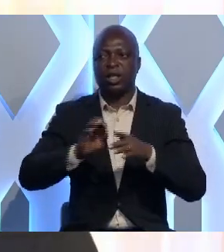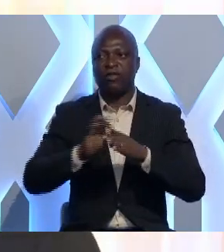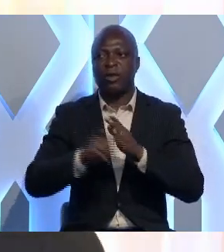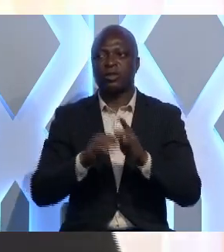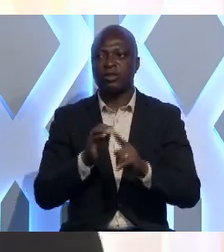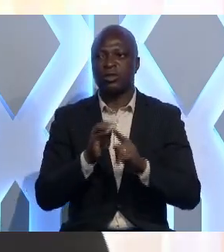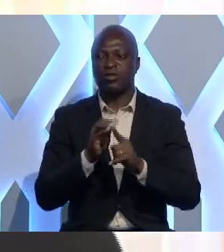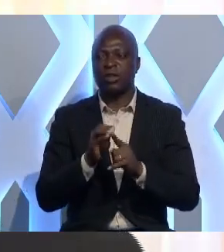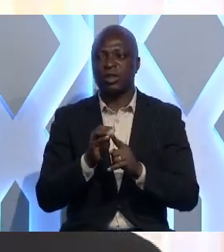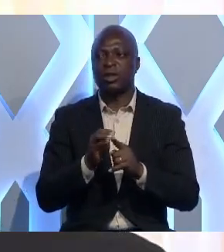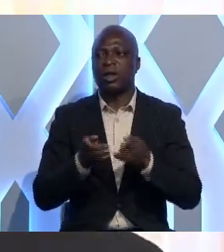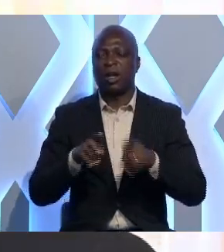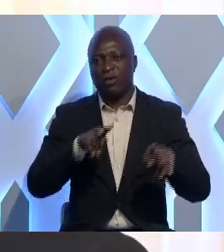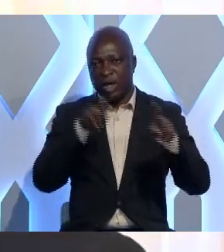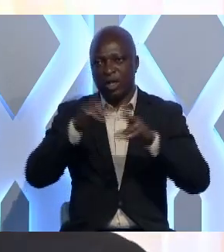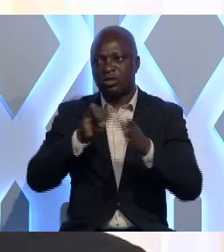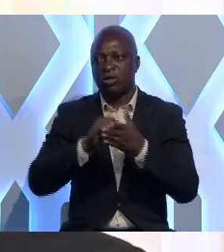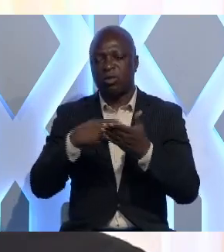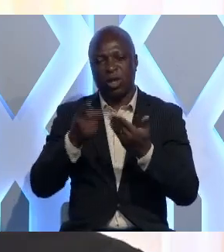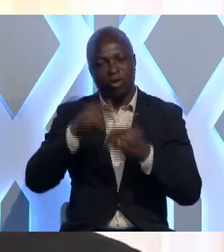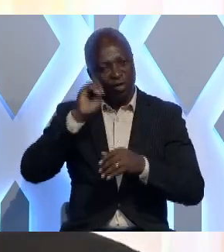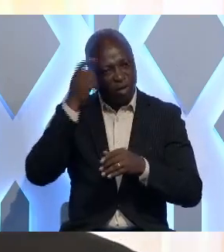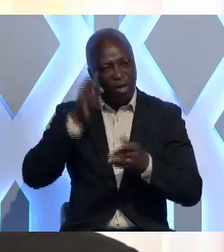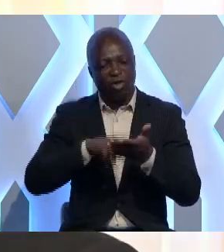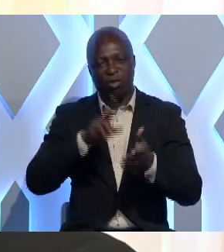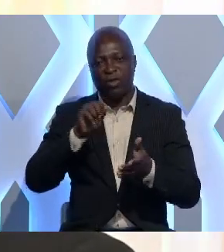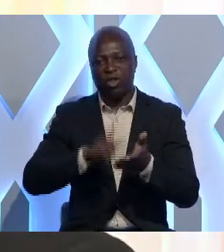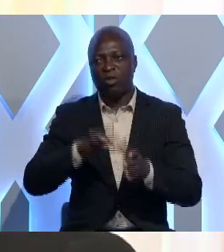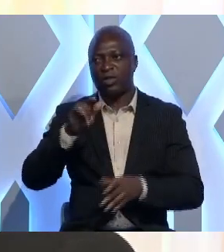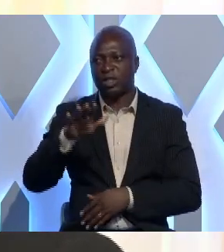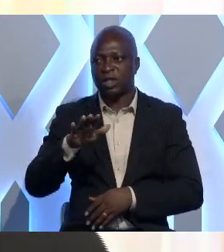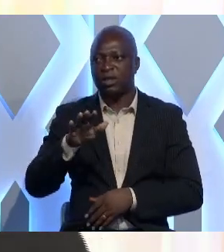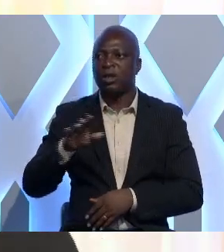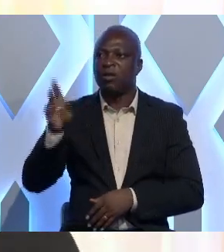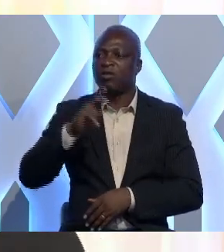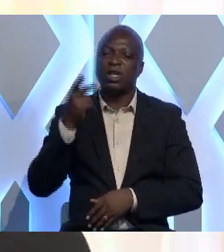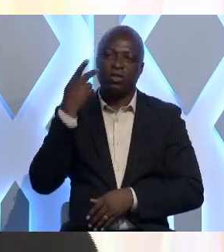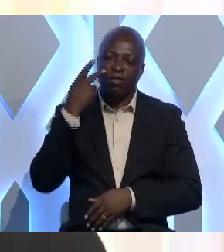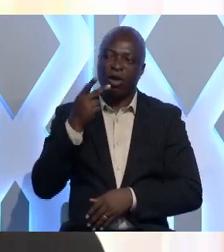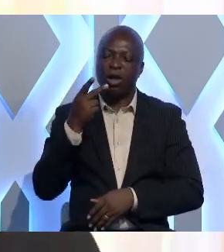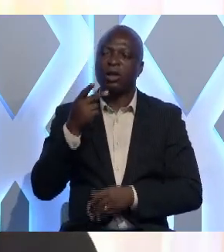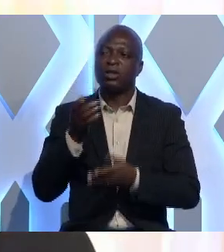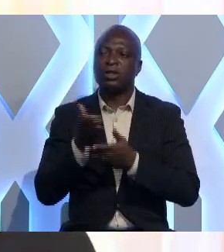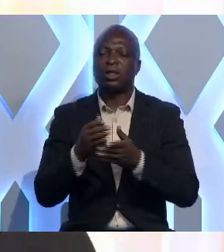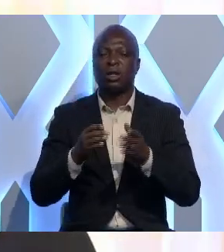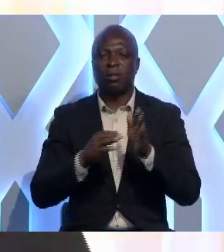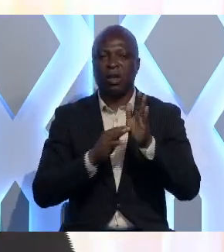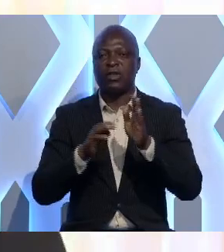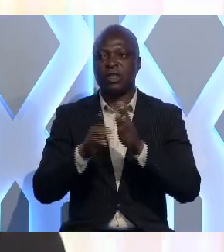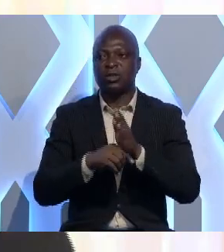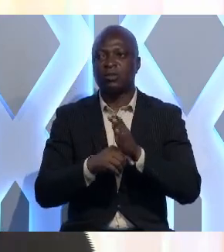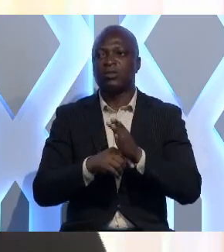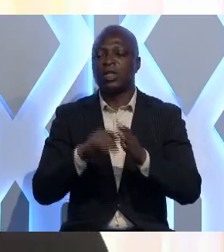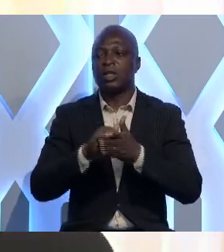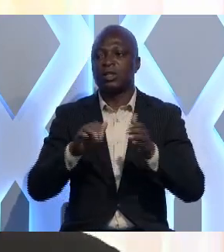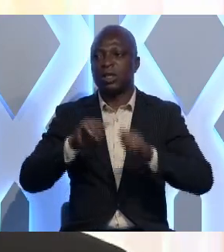spécifiques. Et lorsque vous regardez dans la feuille de route gouvernementale 2020-2025, vous y trouverez des manifestations. Et c